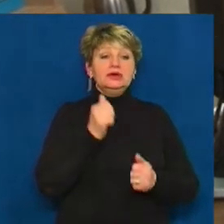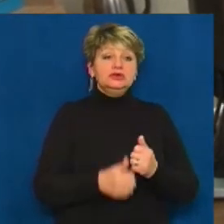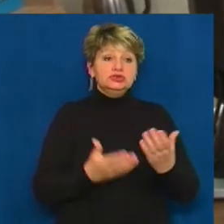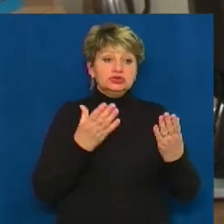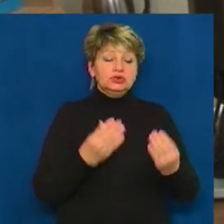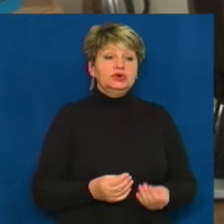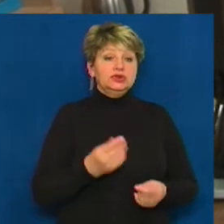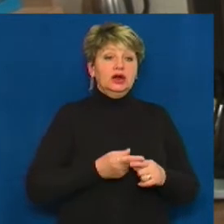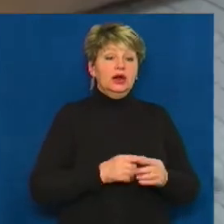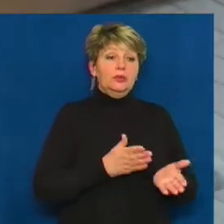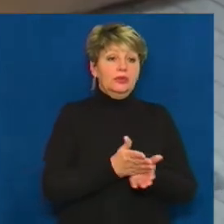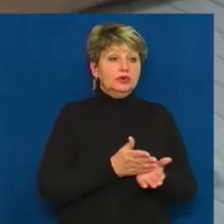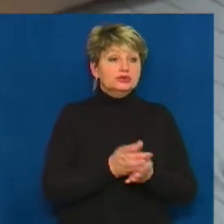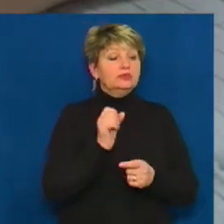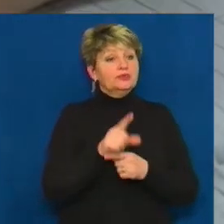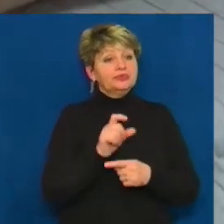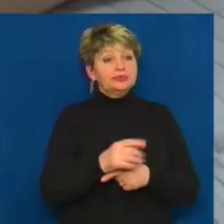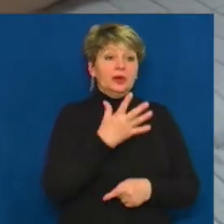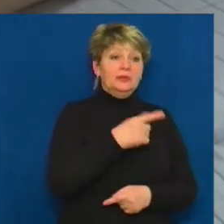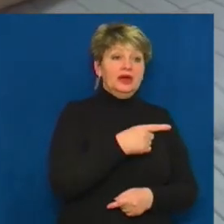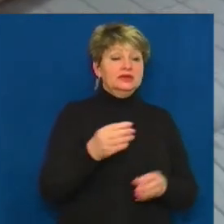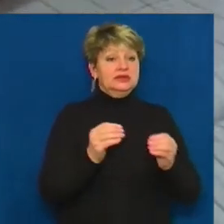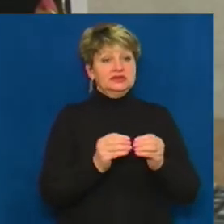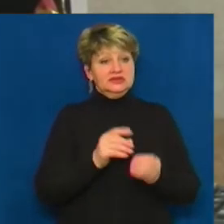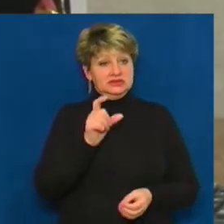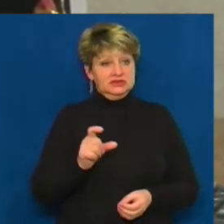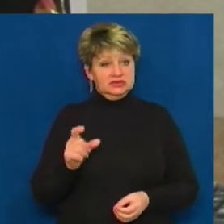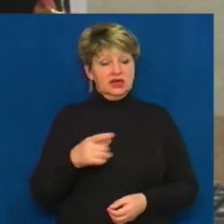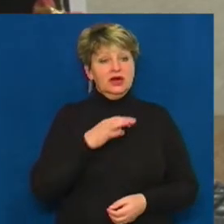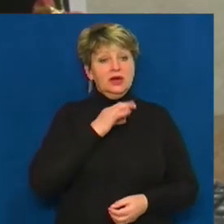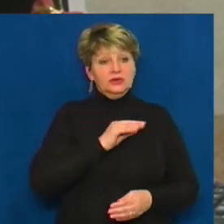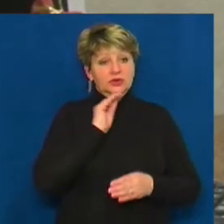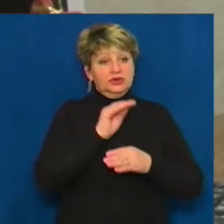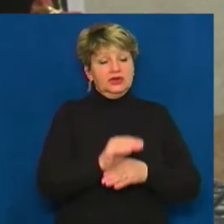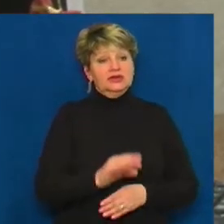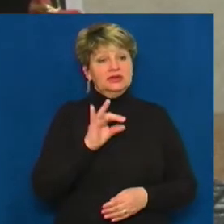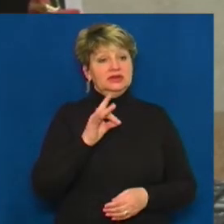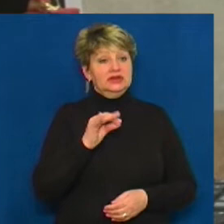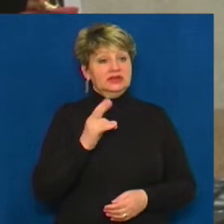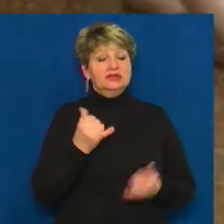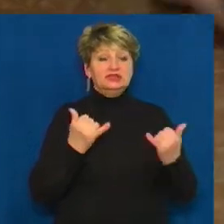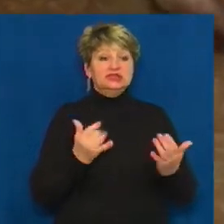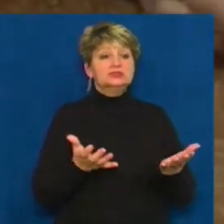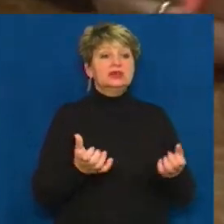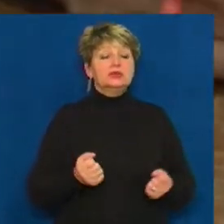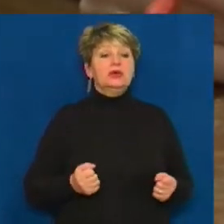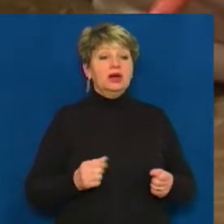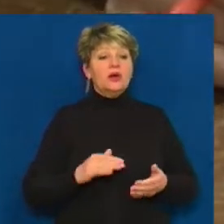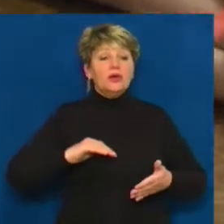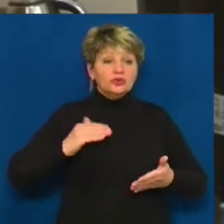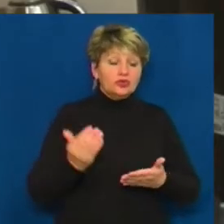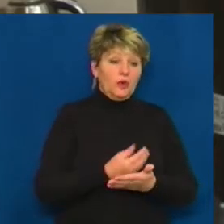соціального перевезення замовляють 5-10 осіб, додає диспетчер Ірина Яковенко. Наразі жінка приймає чергове замовлення.